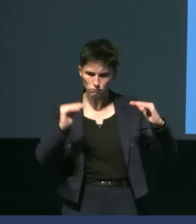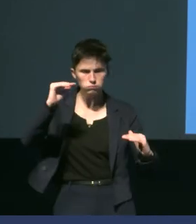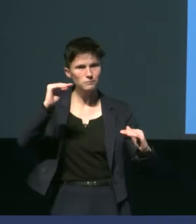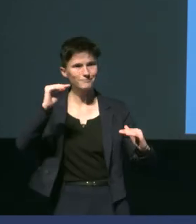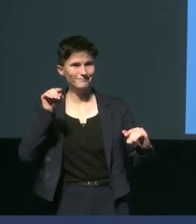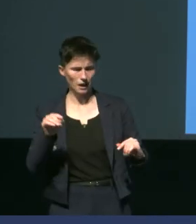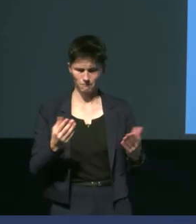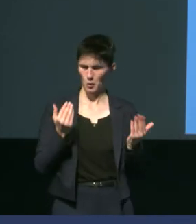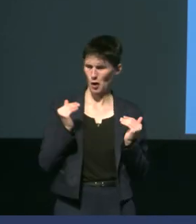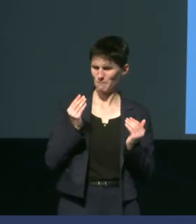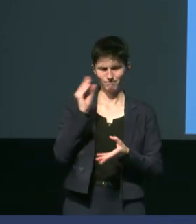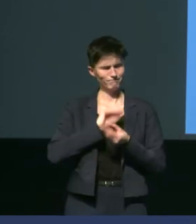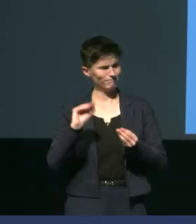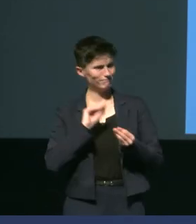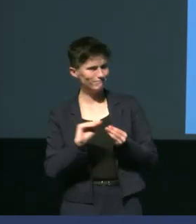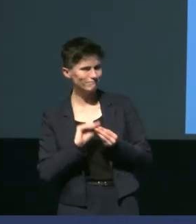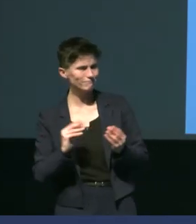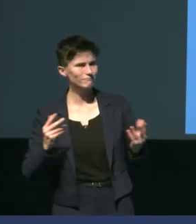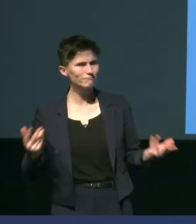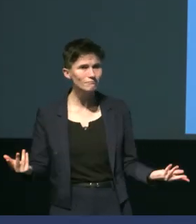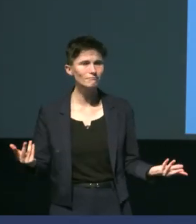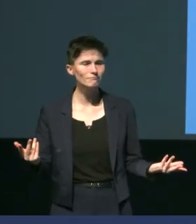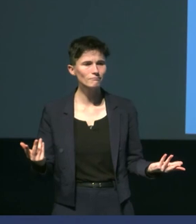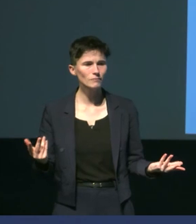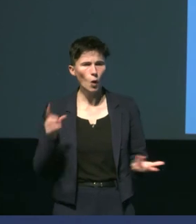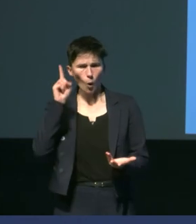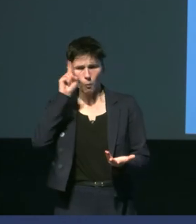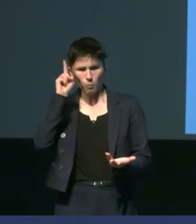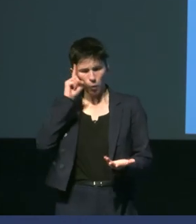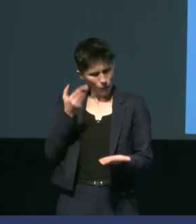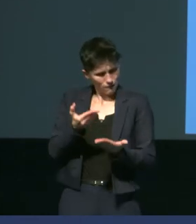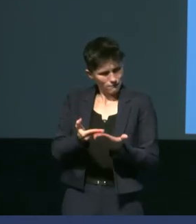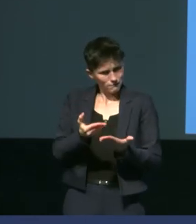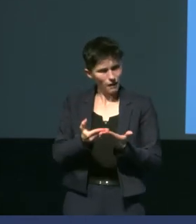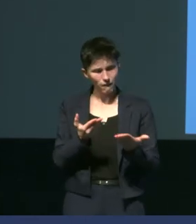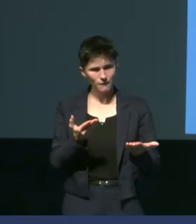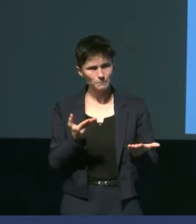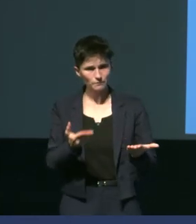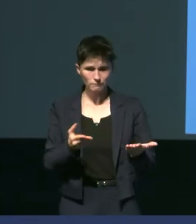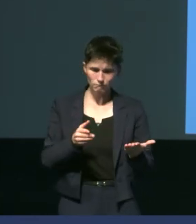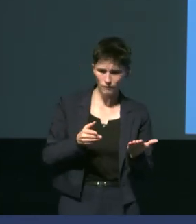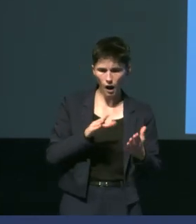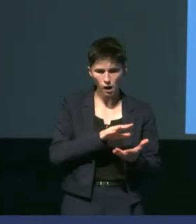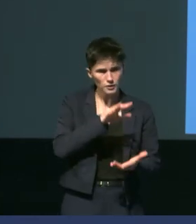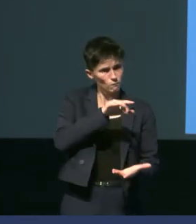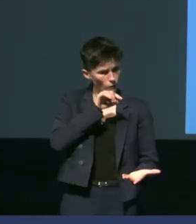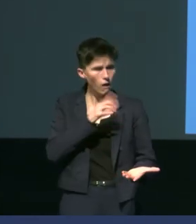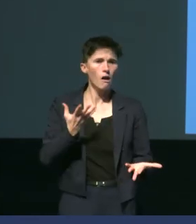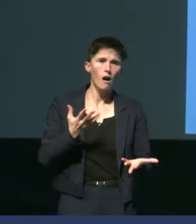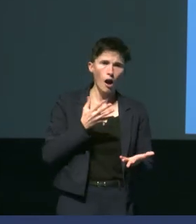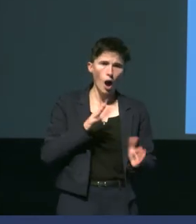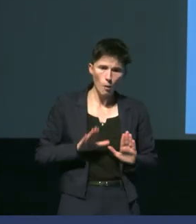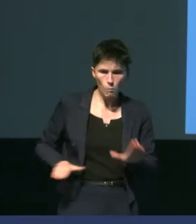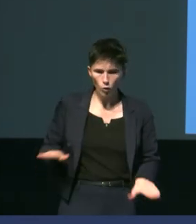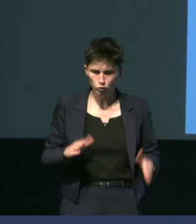chose qui a posé question on s'est posé la question de savoir finalement pourquoi est-ce que les manchots réaugmentent leur température la nuit alors